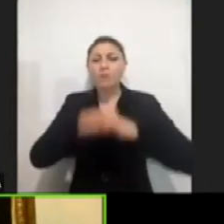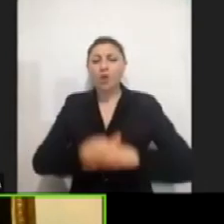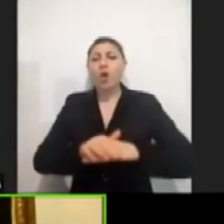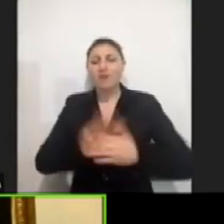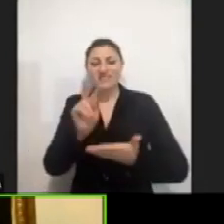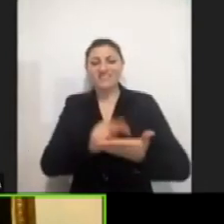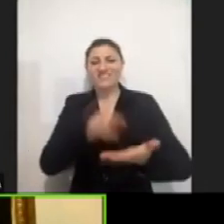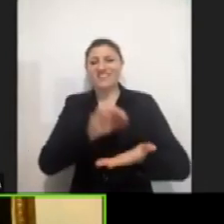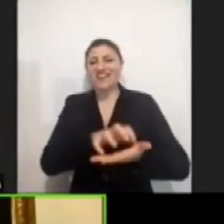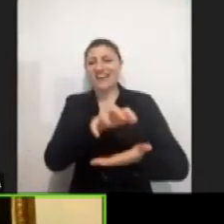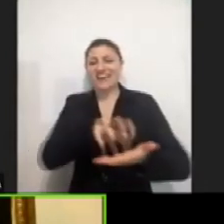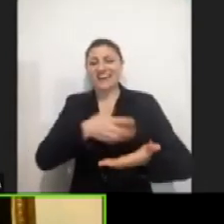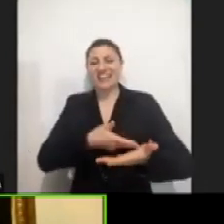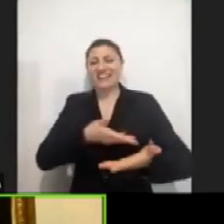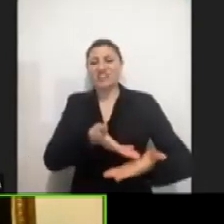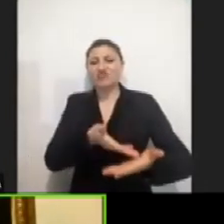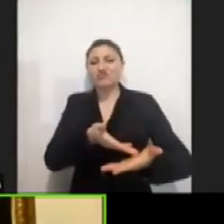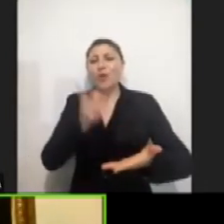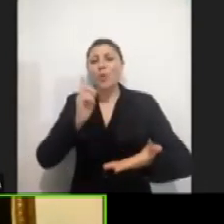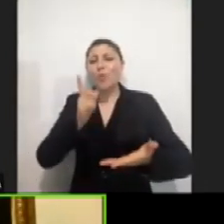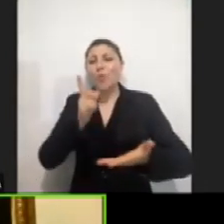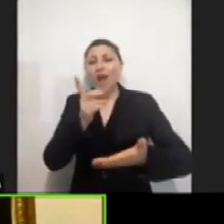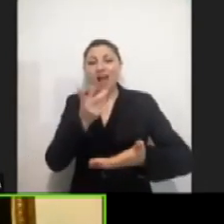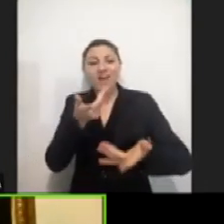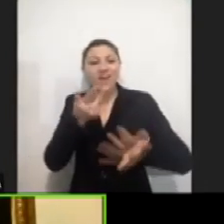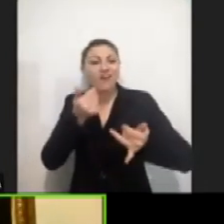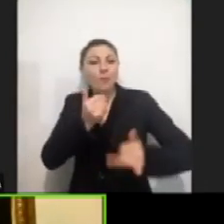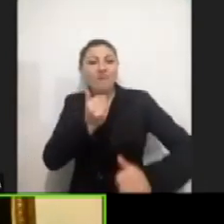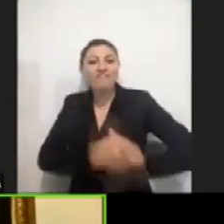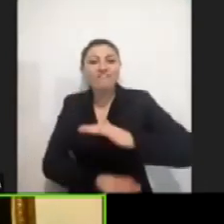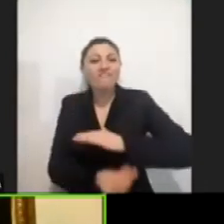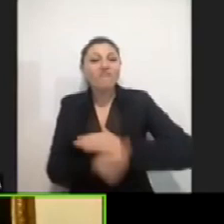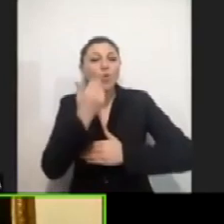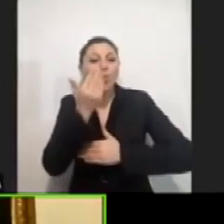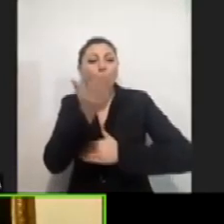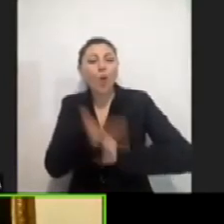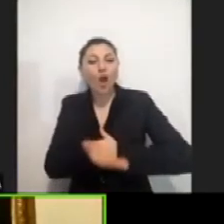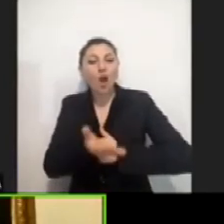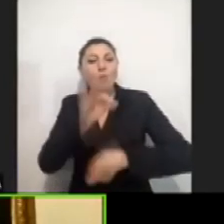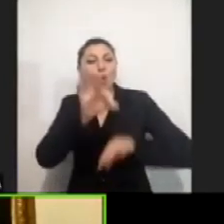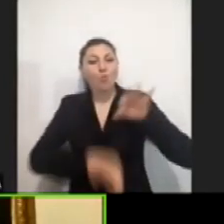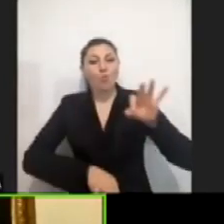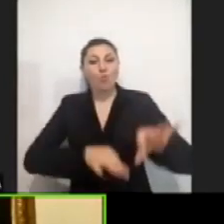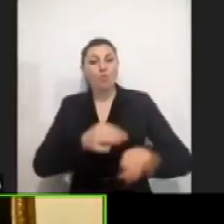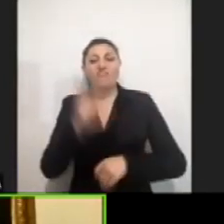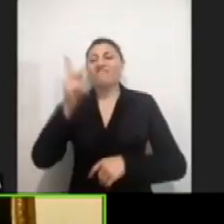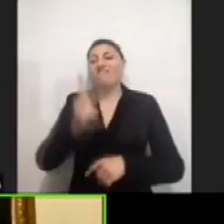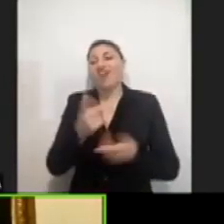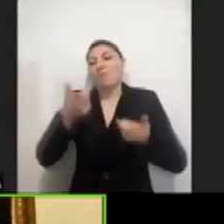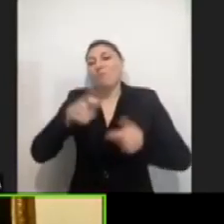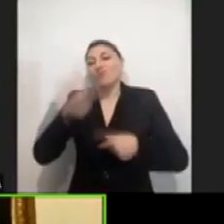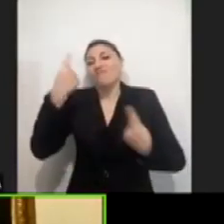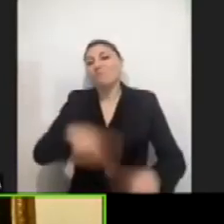cucciolo d'uomo. Perciò sono fioriti nella Chiesa innumerevoli santi